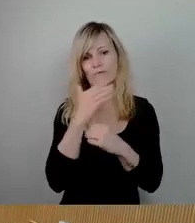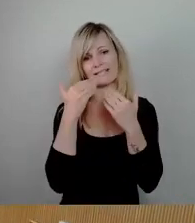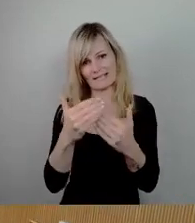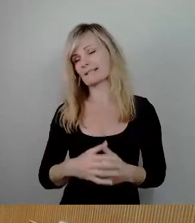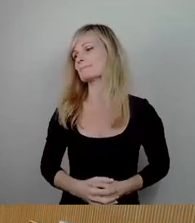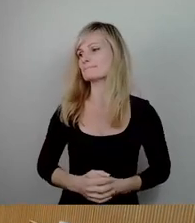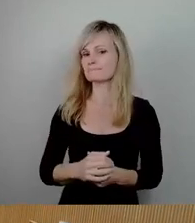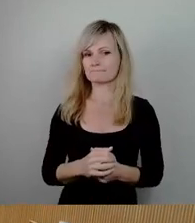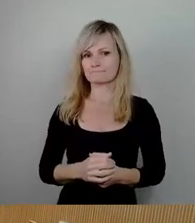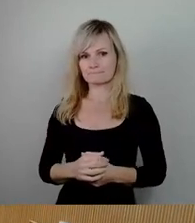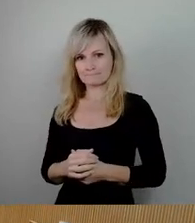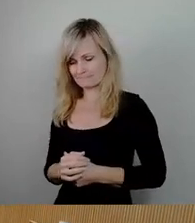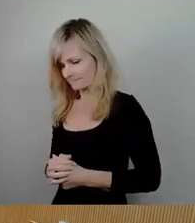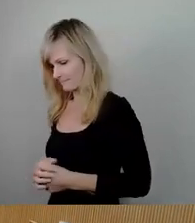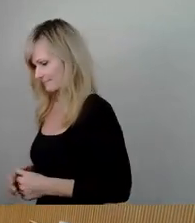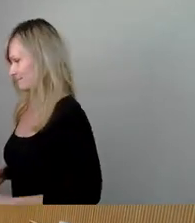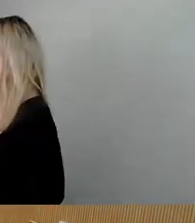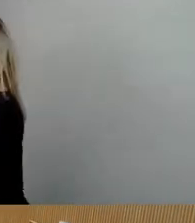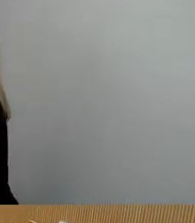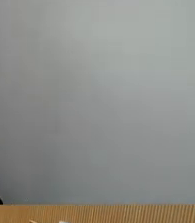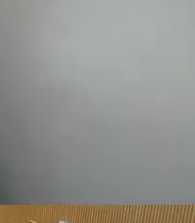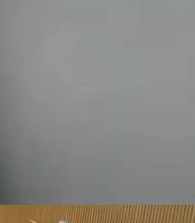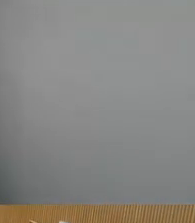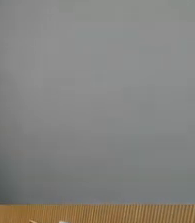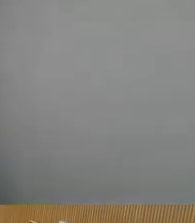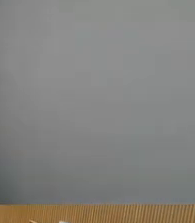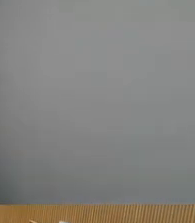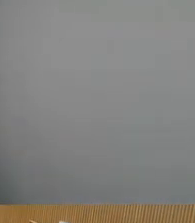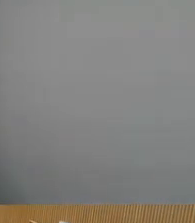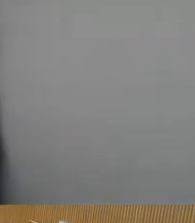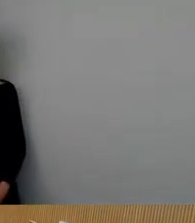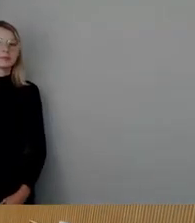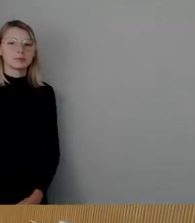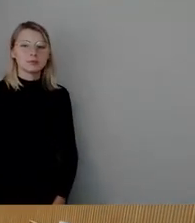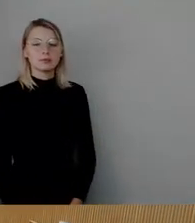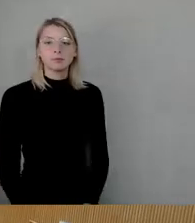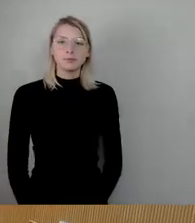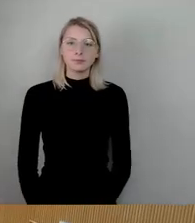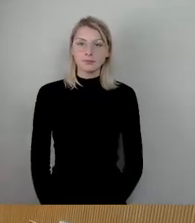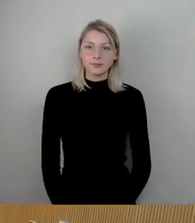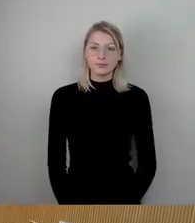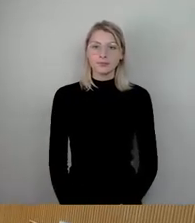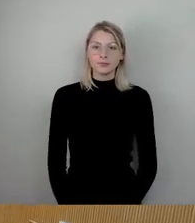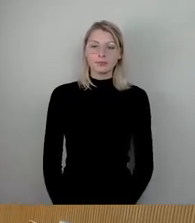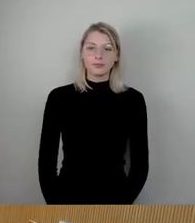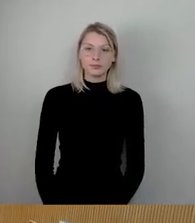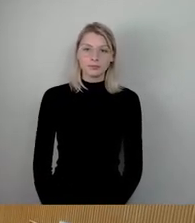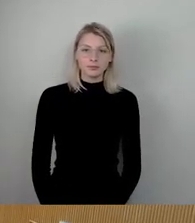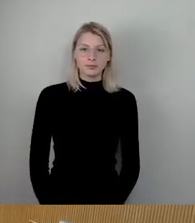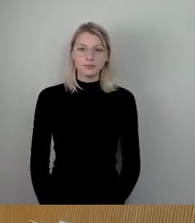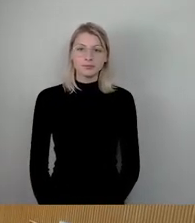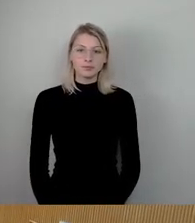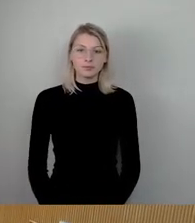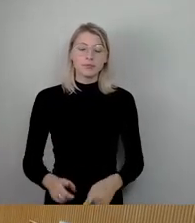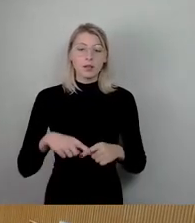Okay, danke. Dann nächster Redner bei Bedarf wäre Freie Wähler, FDP-Fraktion